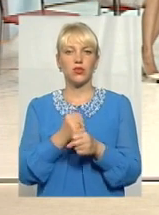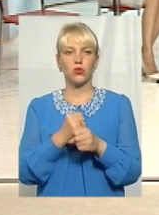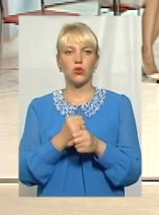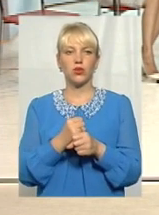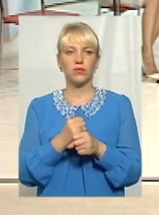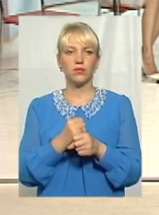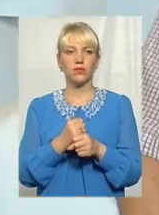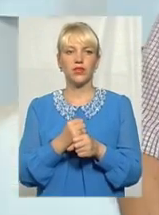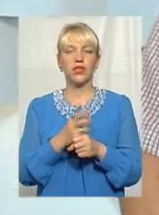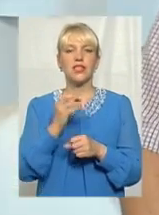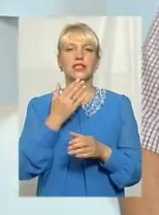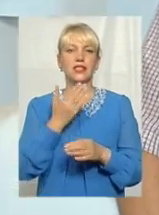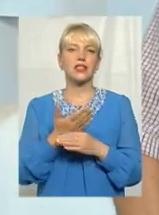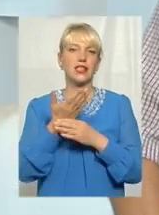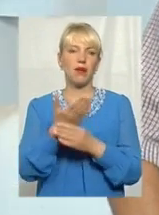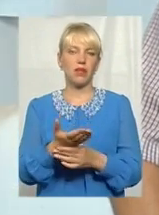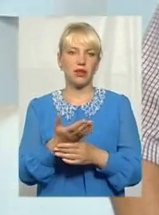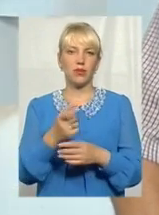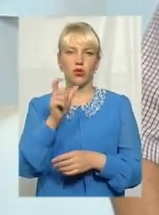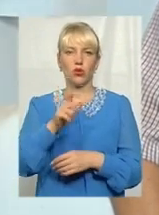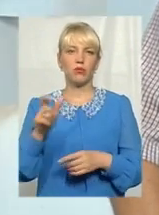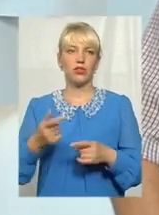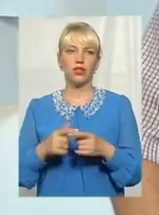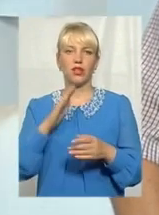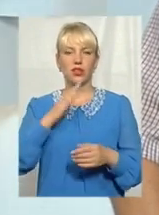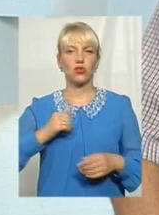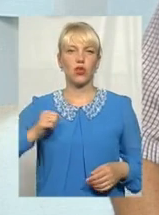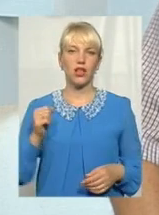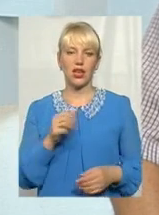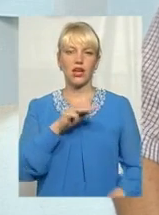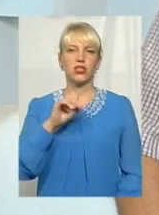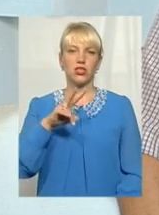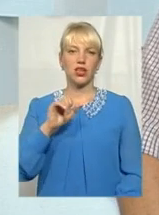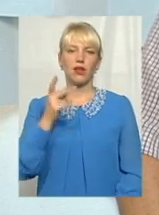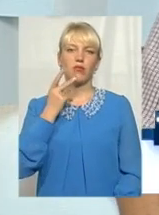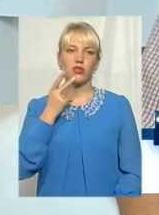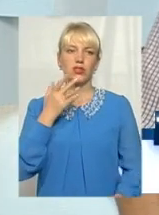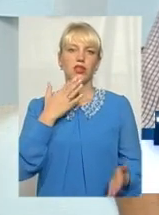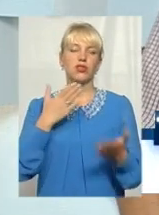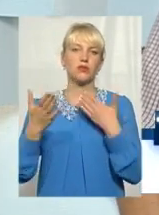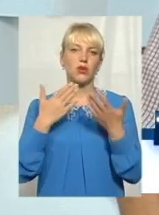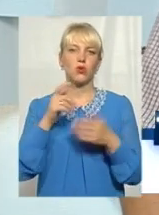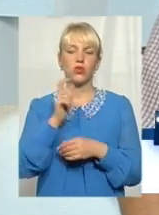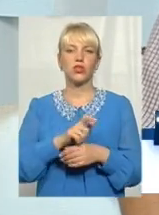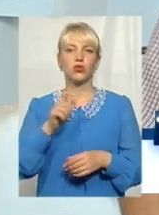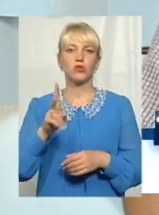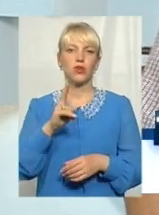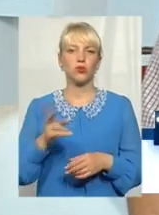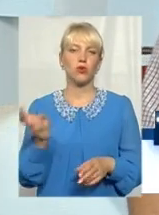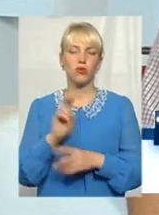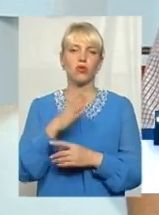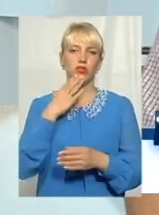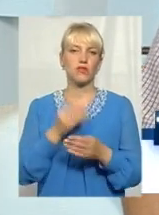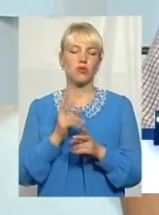мовити, за запитами громадян. Зокрема, ось наш колега Михайло Жило постійно спілкується з людьми, які приходять зі своїми